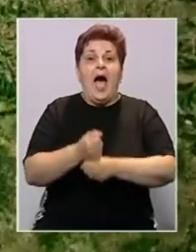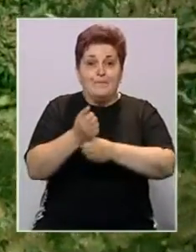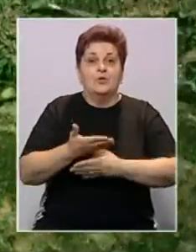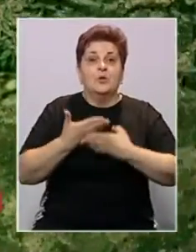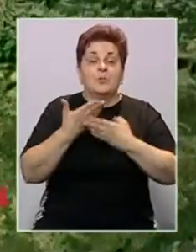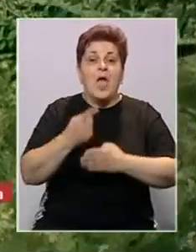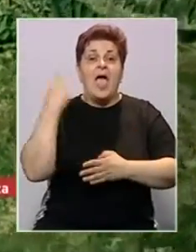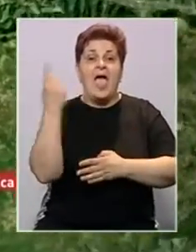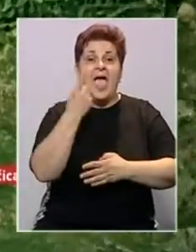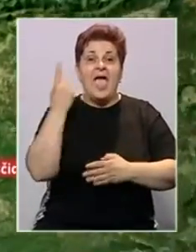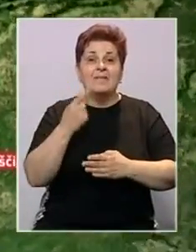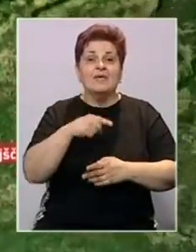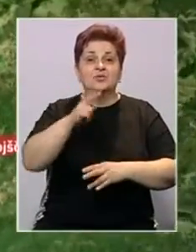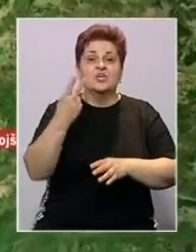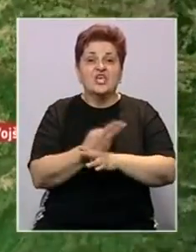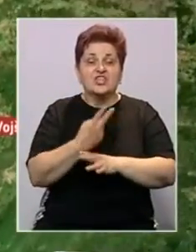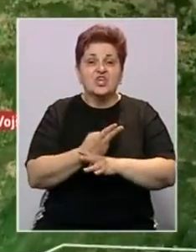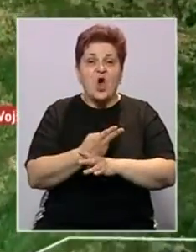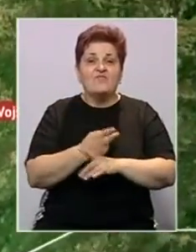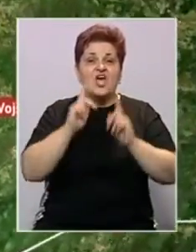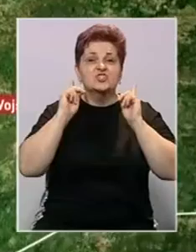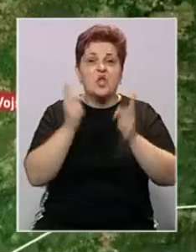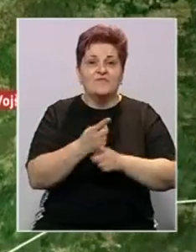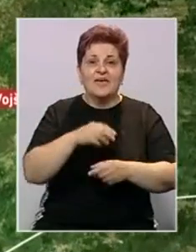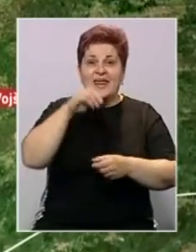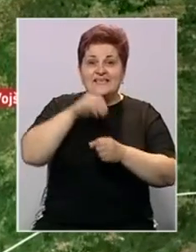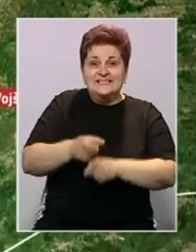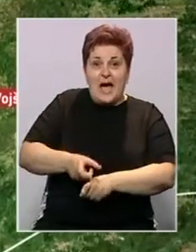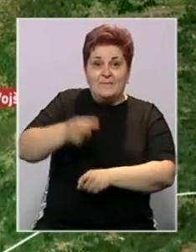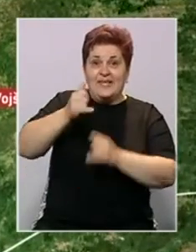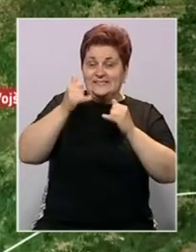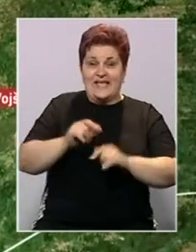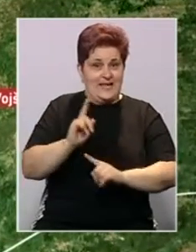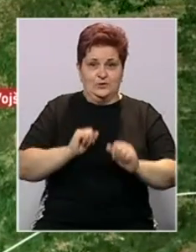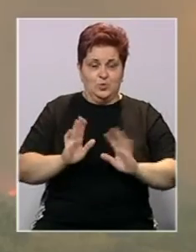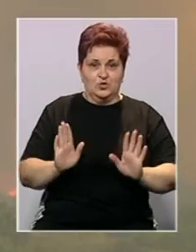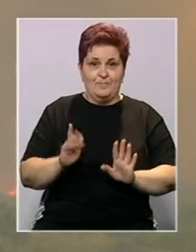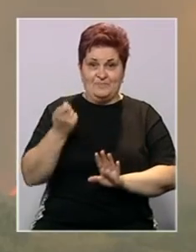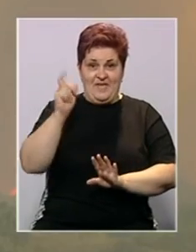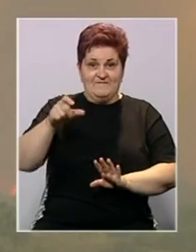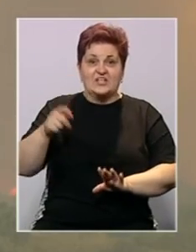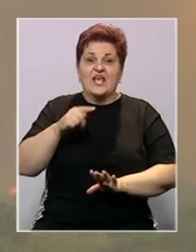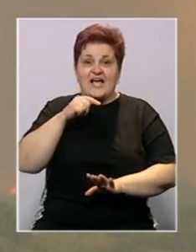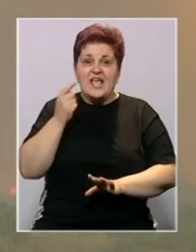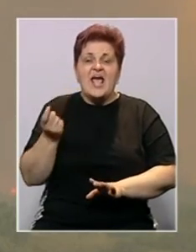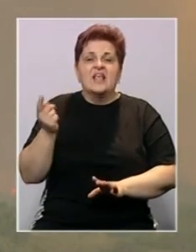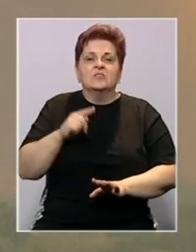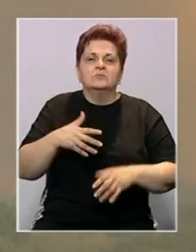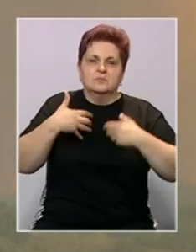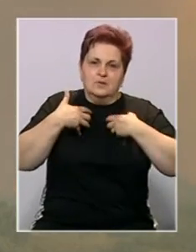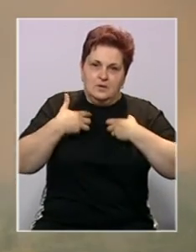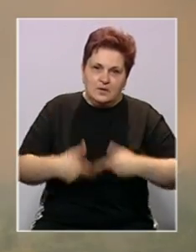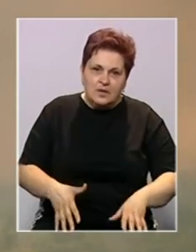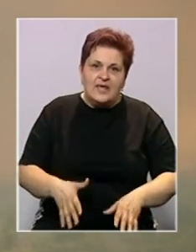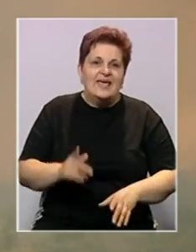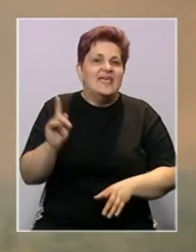podršku im pružaju helikopteri iz susjednih država te Slovačke. Stambeni objekti za sada nisu ugroženi. Vatrogasci kažu da dolazi do